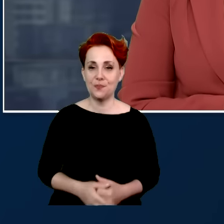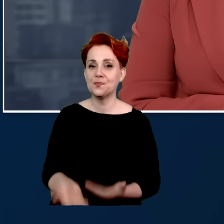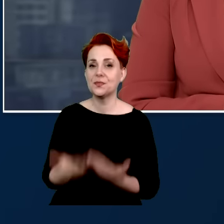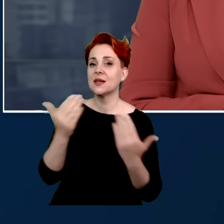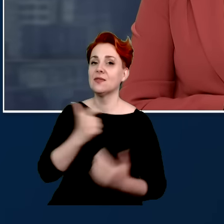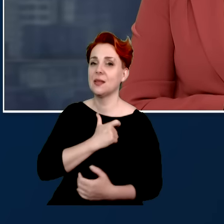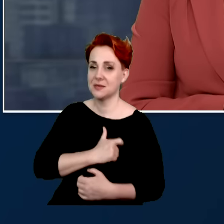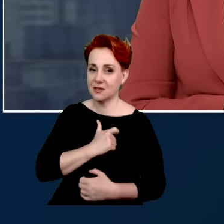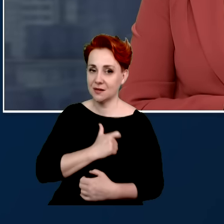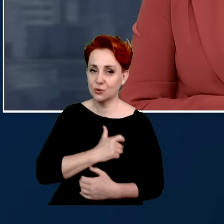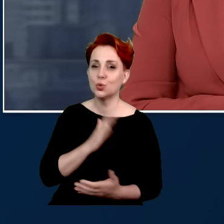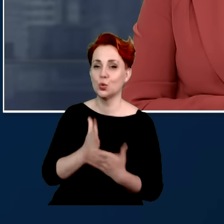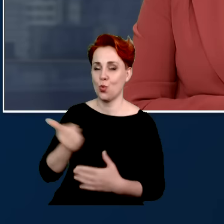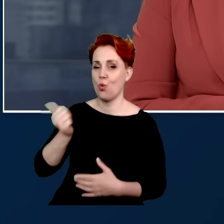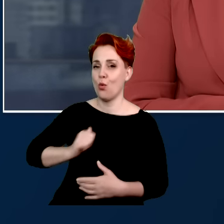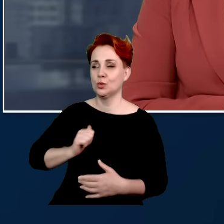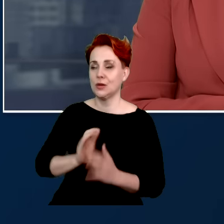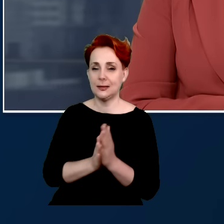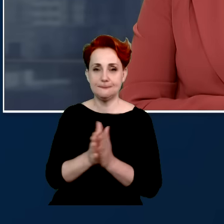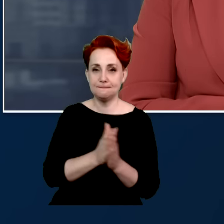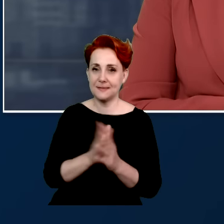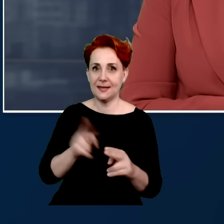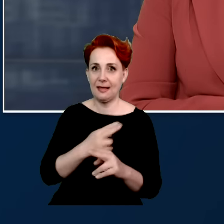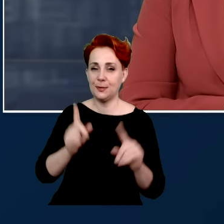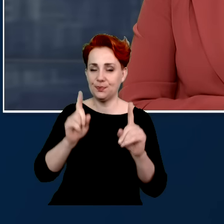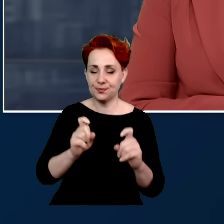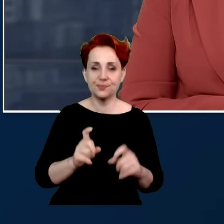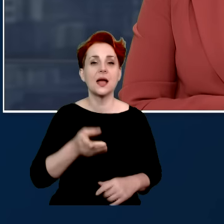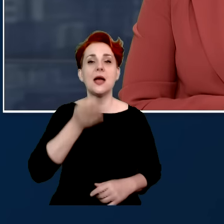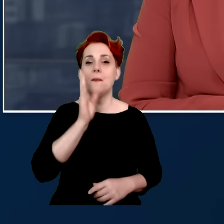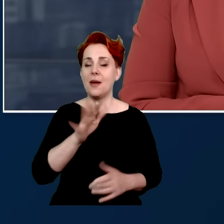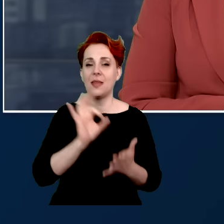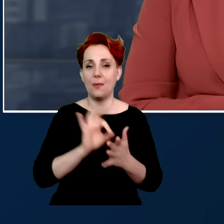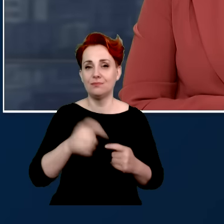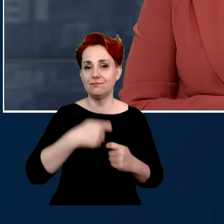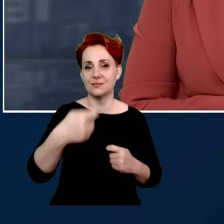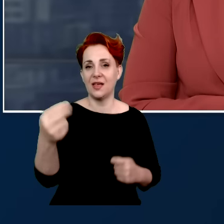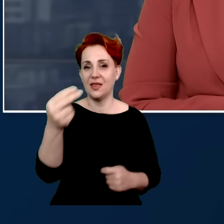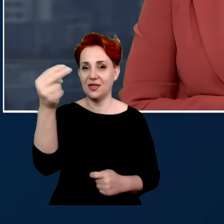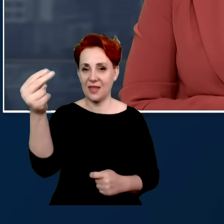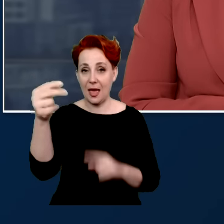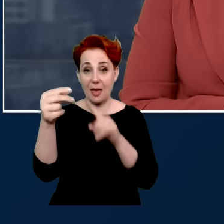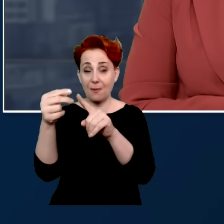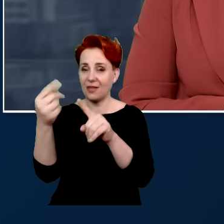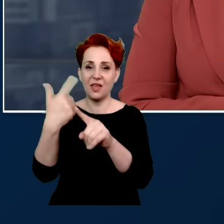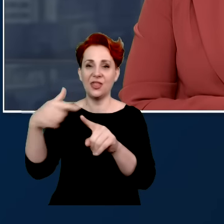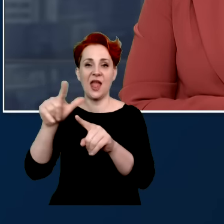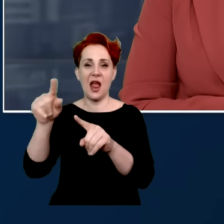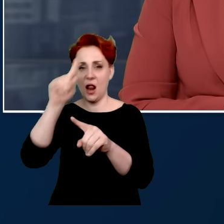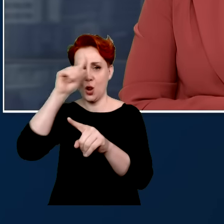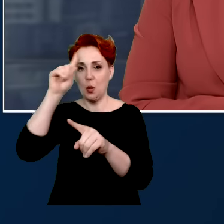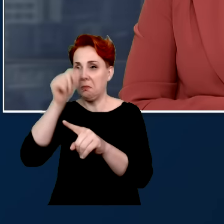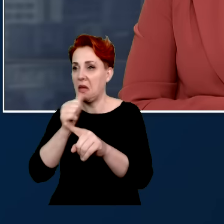serdecznie. Tak czekamy już z niecierpliwością. Szanowni Państwo, no będziemy na pewno kontynuować temat nielegalnych, tajemniczych